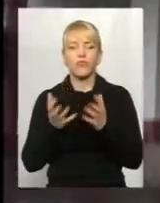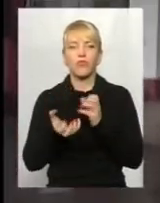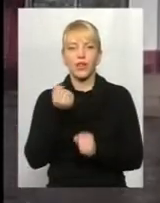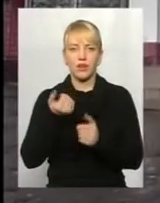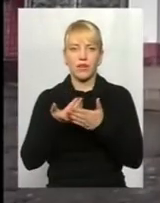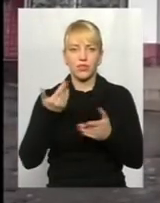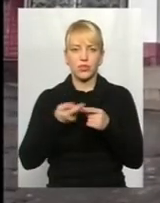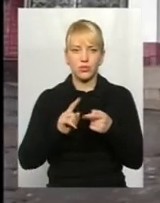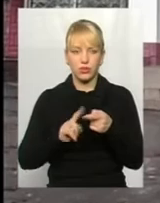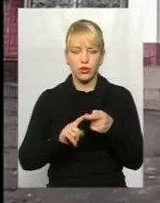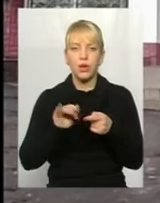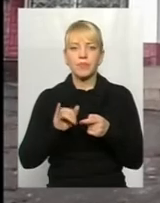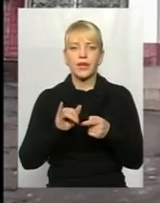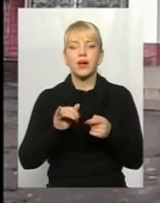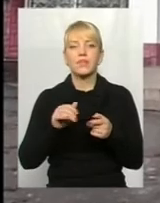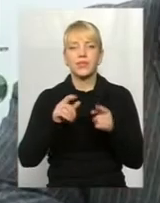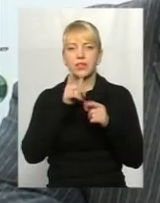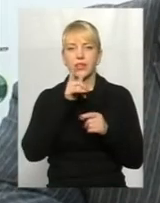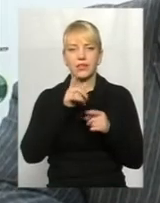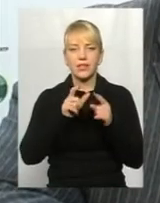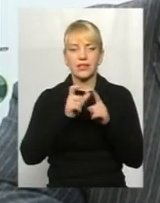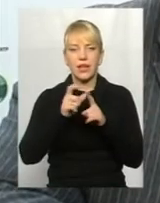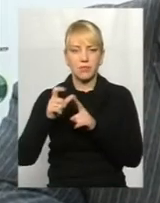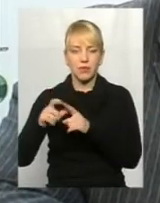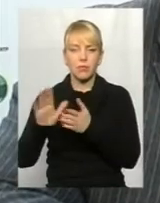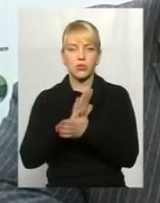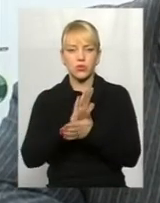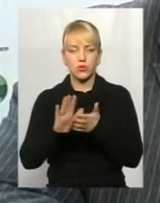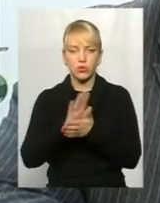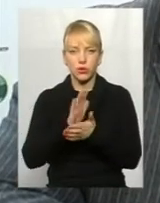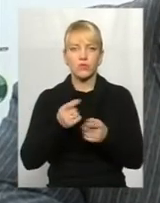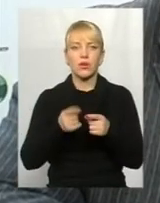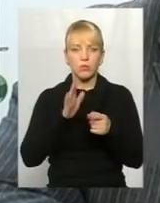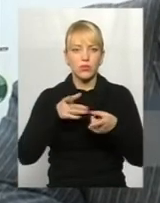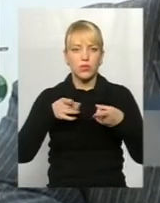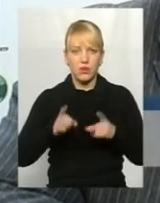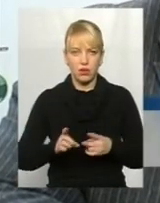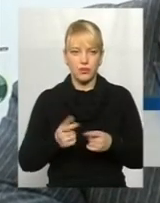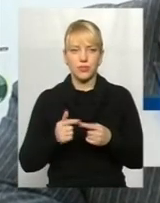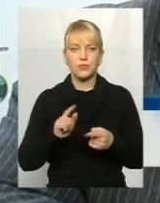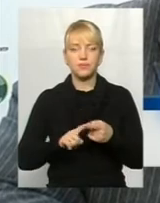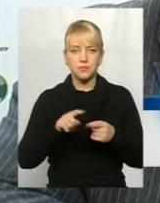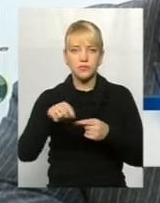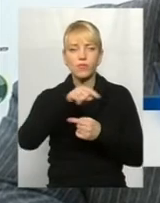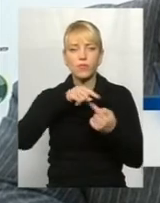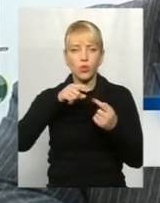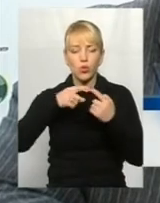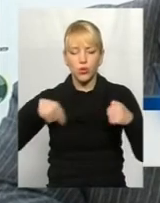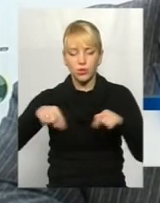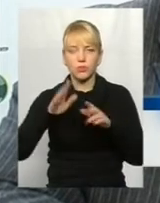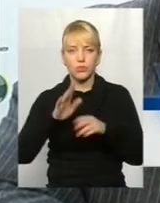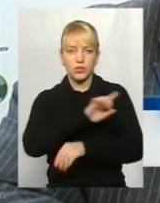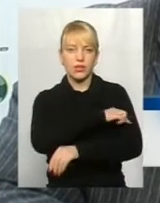медицина» стане нарешті реальністю. З цих госпітальних округах будуть лікарні невідкладної